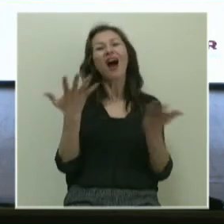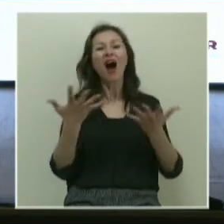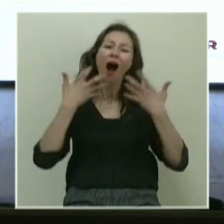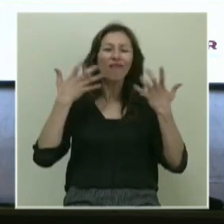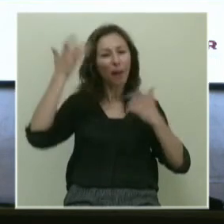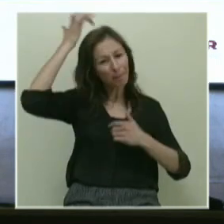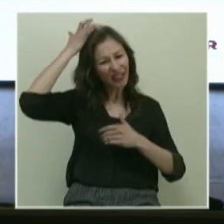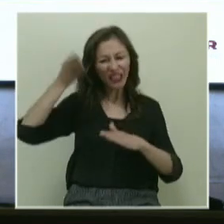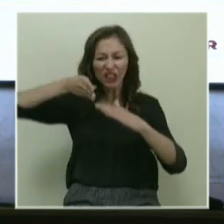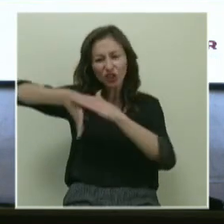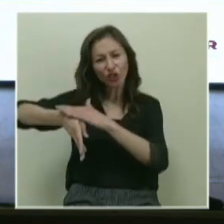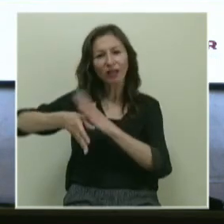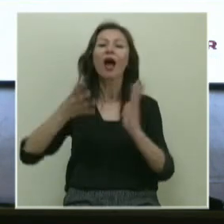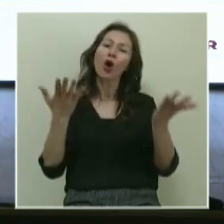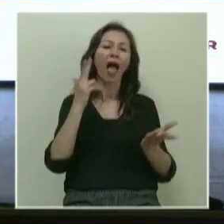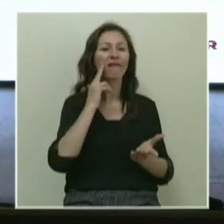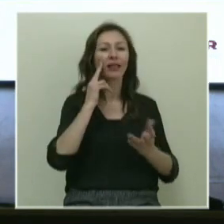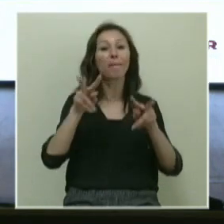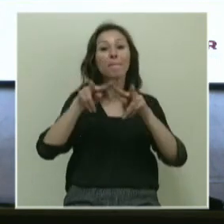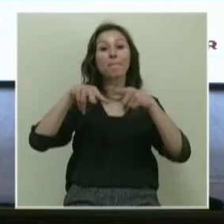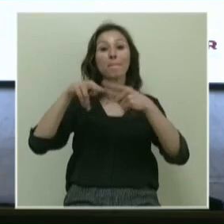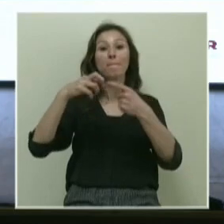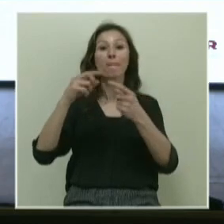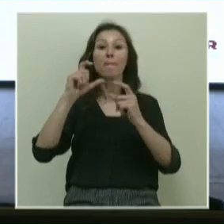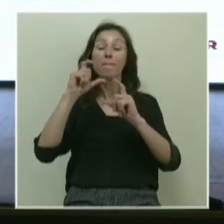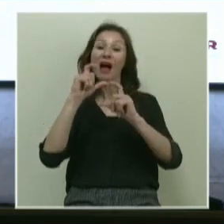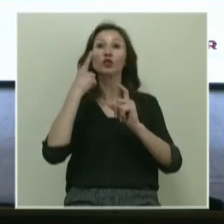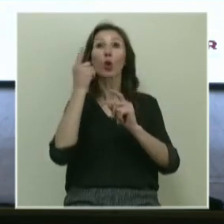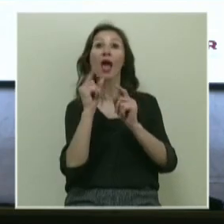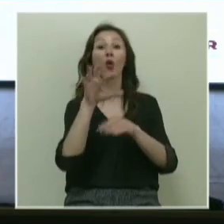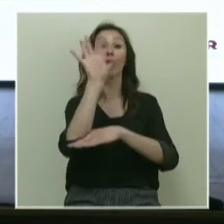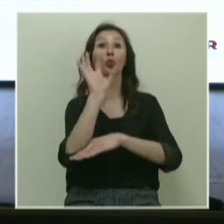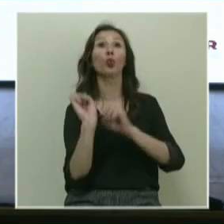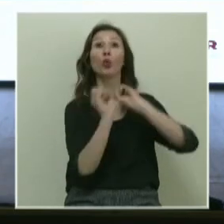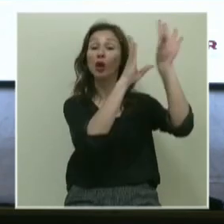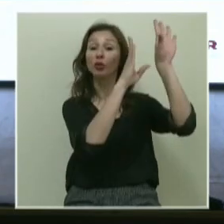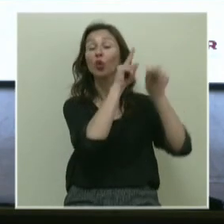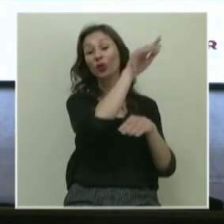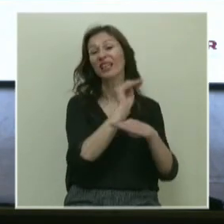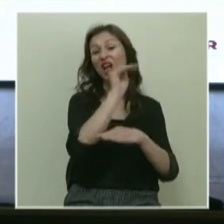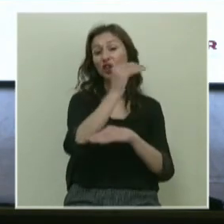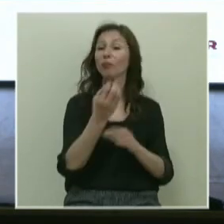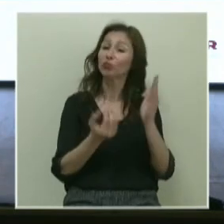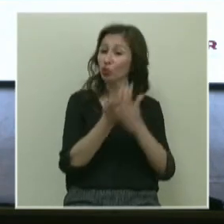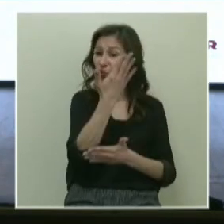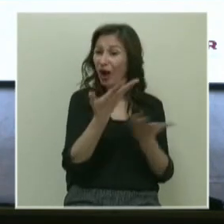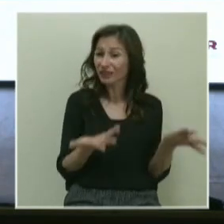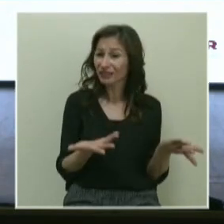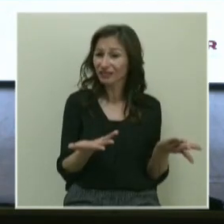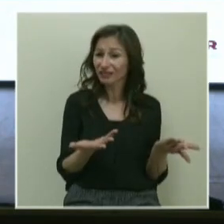hayvanların beynine gireceksiniz, yok efendim Mars'ta yörüngeye uydular yolluyorsunuz, yok efendim Mars'ta yaşam kuracaksınız, yok efendim,